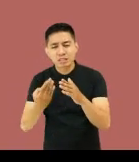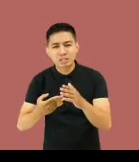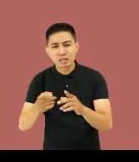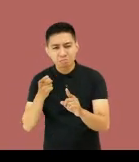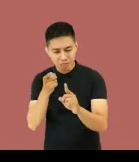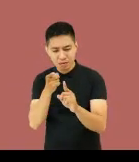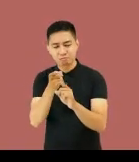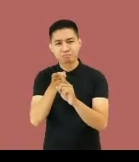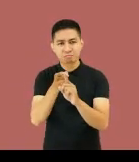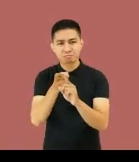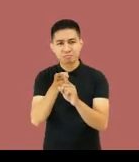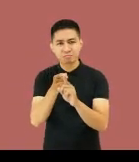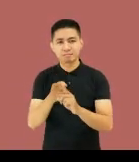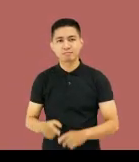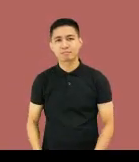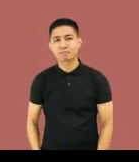direksyon?